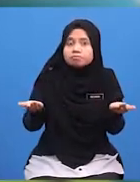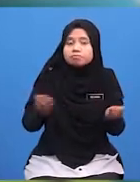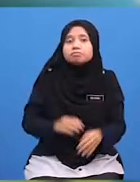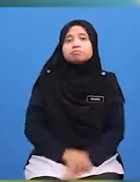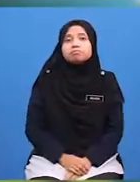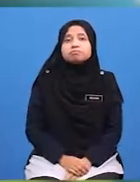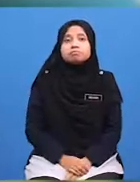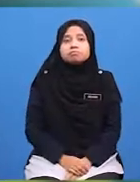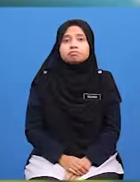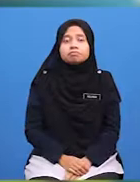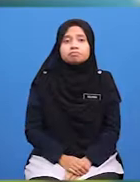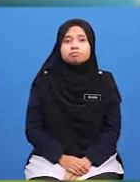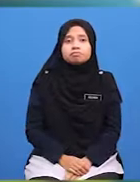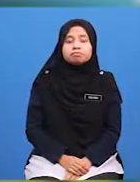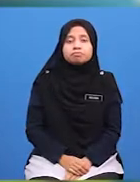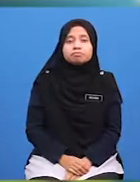Mereka